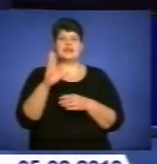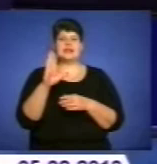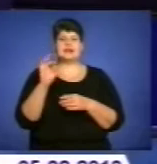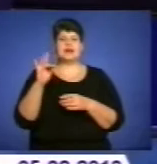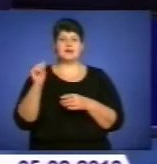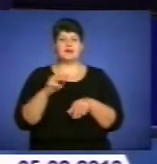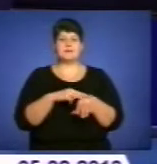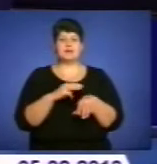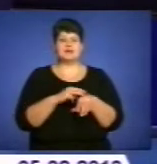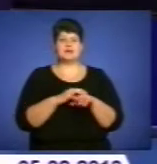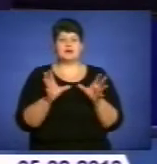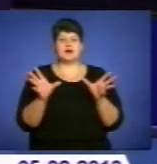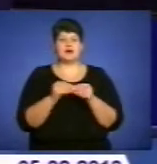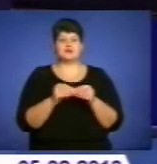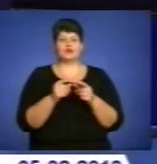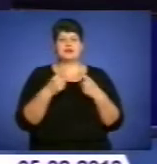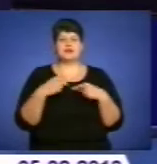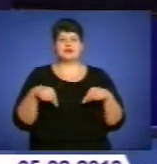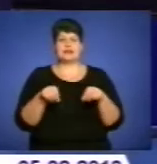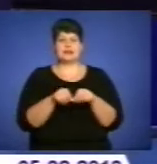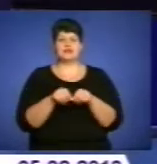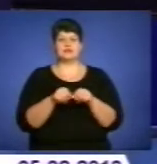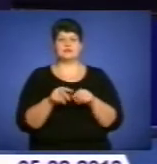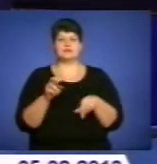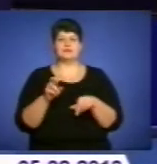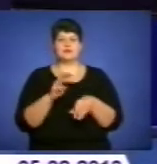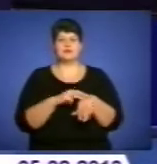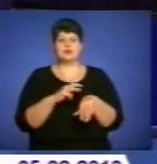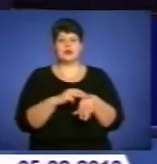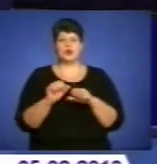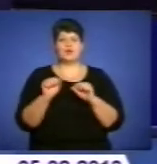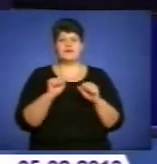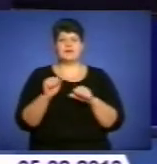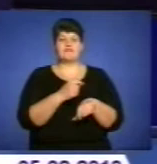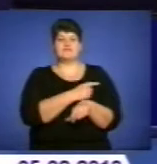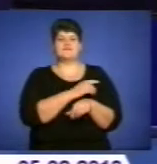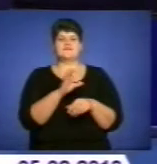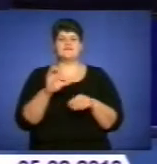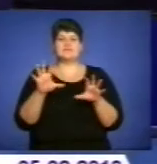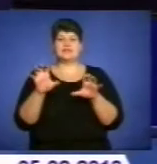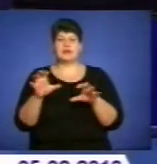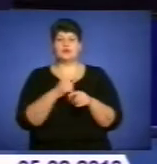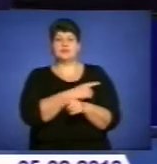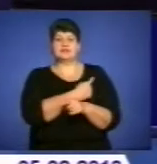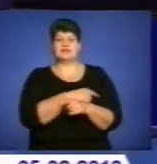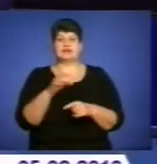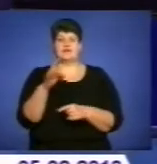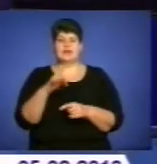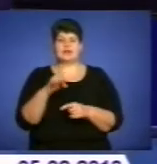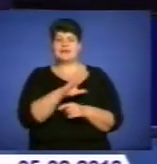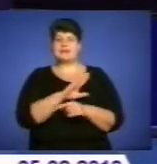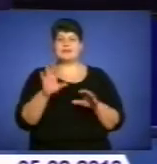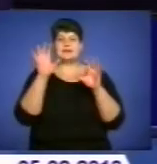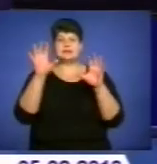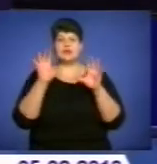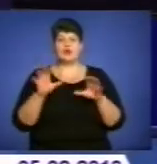спільно з дільничими інспекторами райвідділу міліції та управлінням ветеринарної медицини району. Незаконний бізнес організував